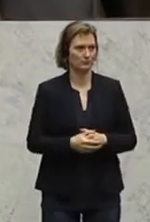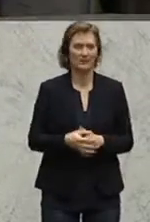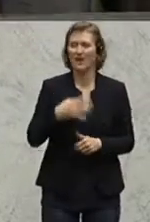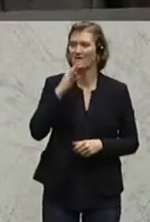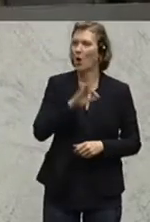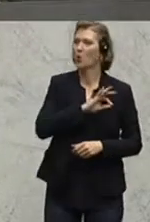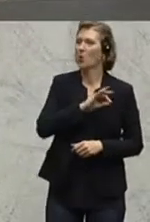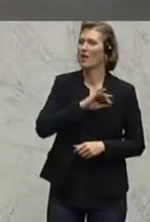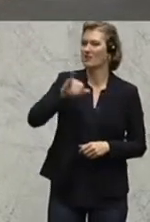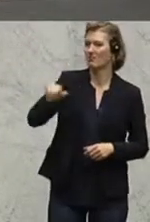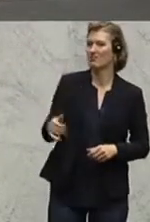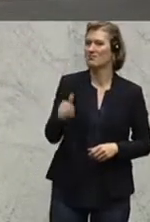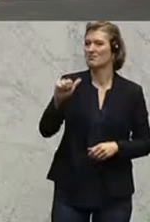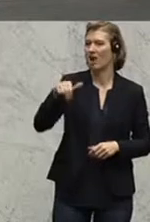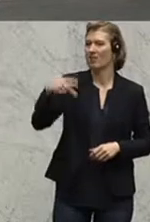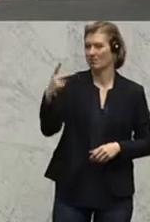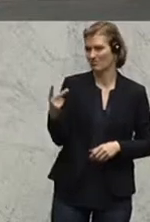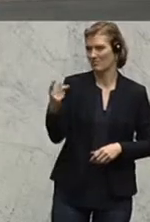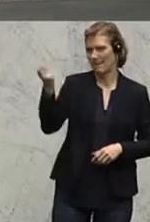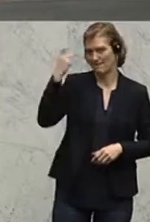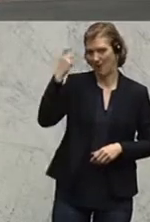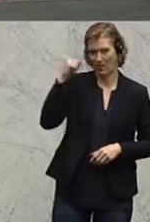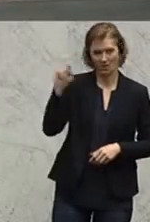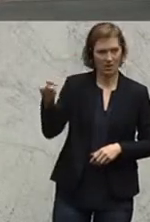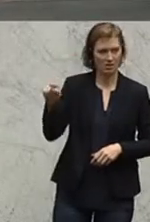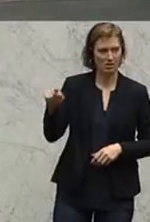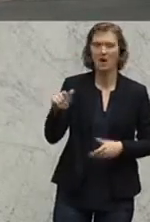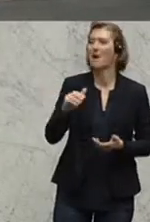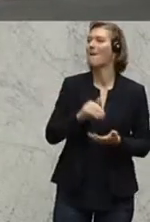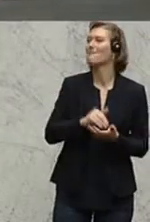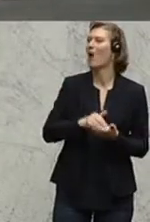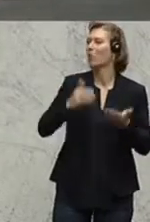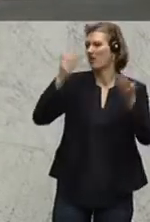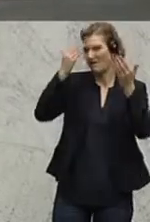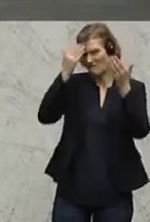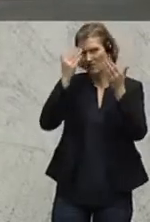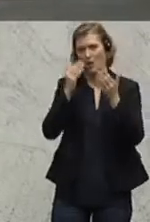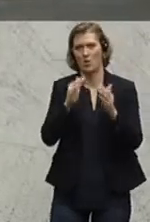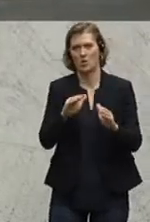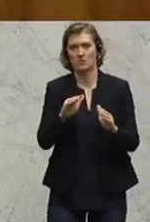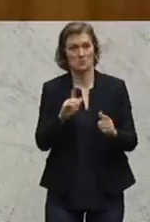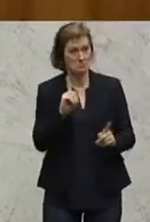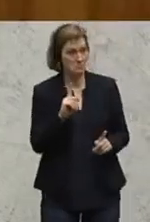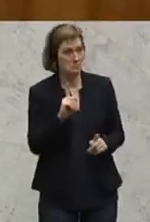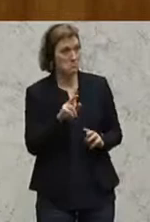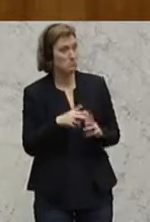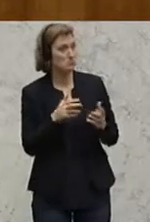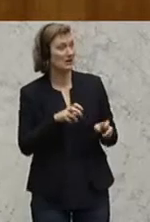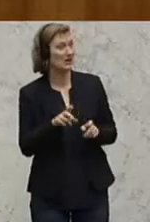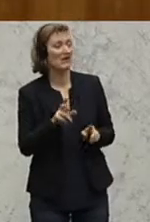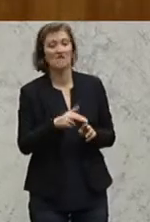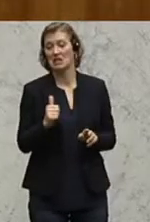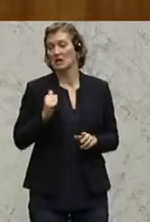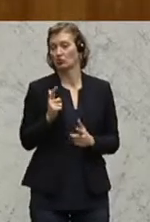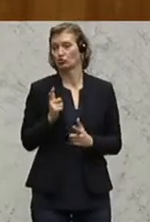Jank hat gemeint, es braucht Vertrauen. Wissen Sie, wenn diese Bundesregierung seit gestern